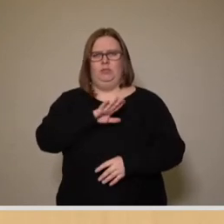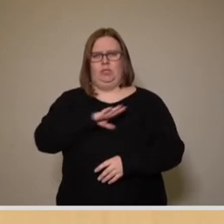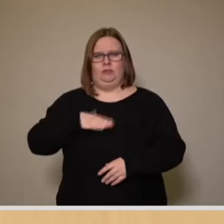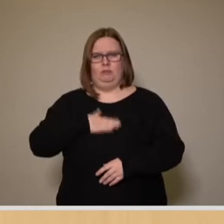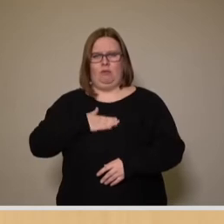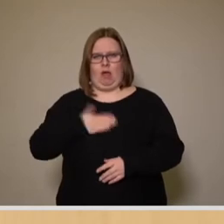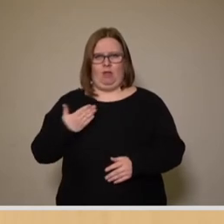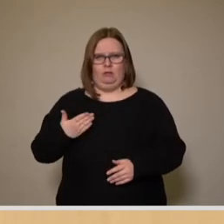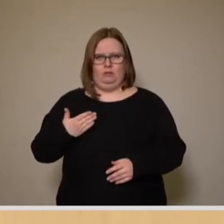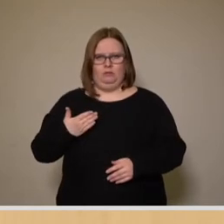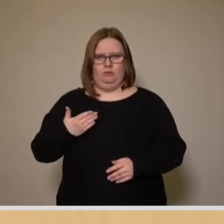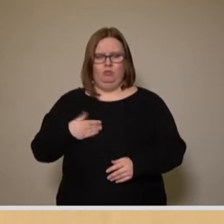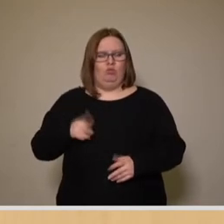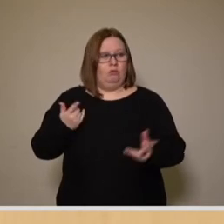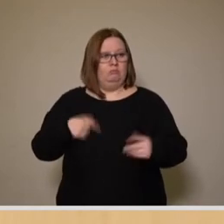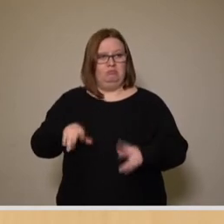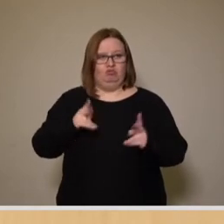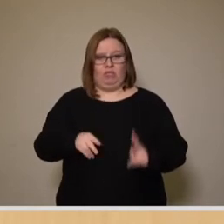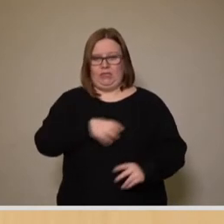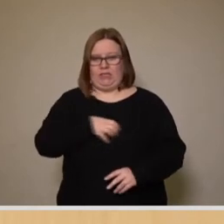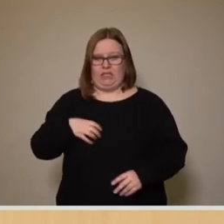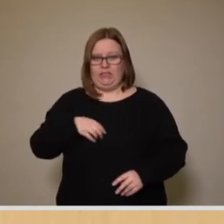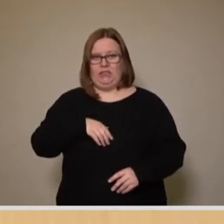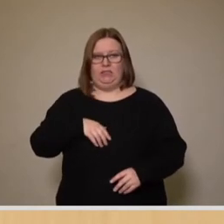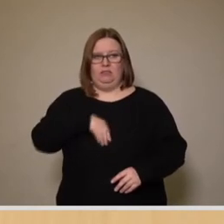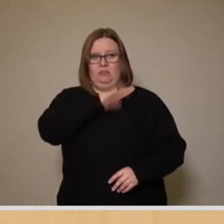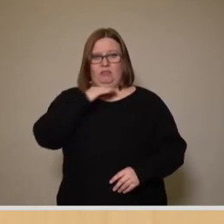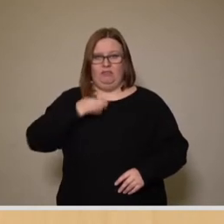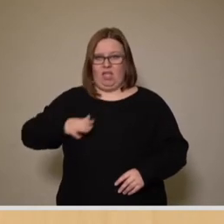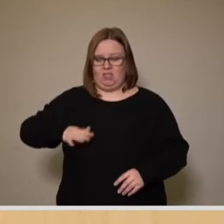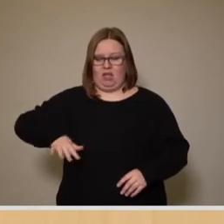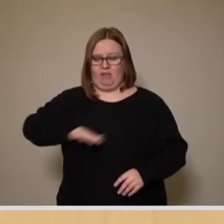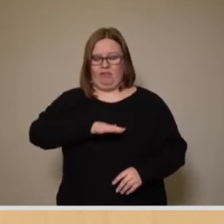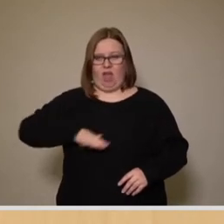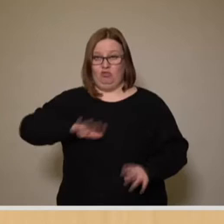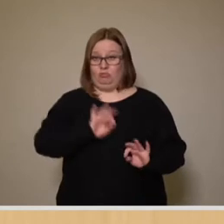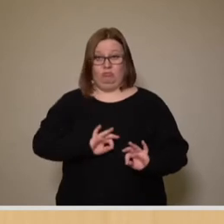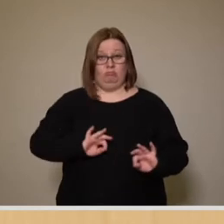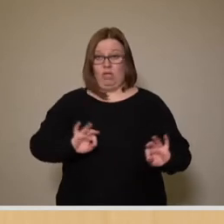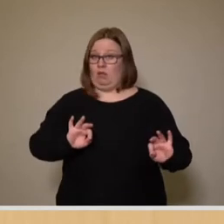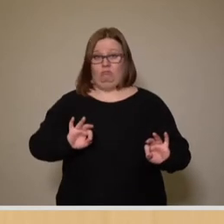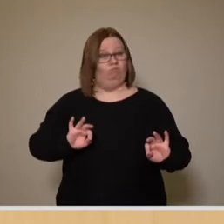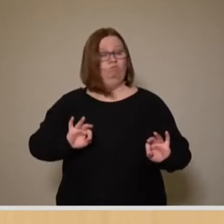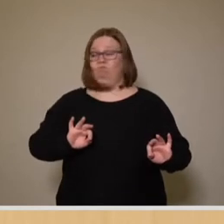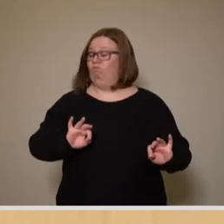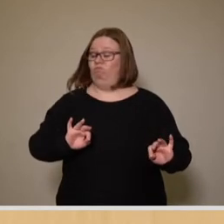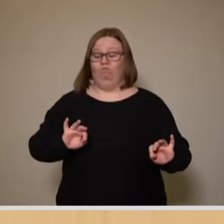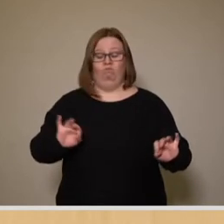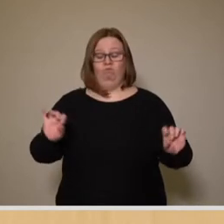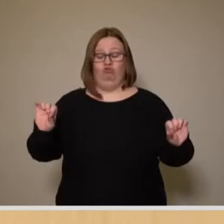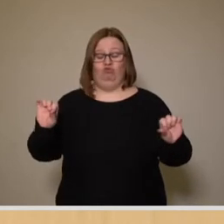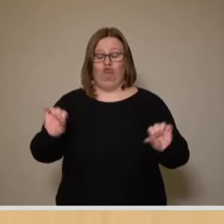Das Angebot an Wasserflächen in der Stadt hatte sich in den vergangenen Jahren nicht gebessert, im Gegenteil.